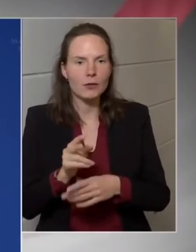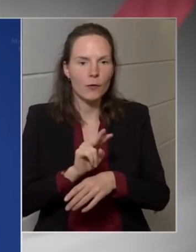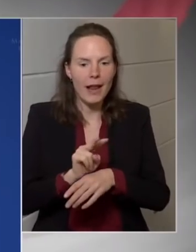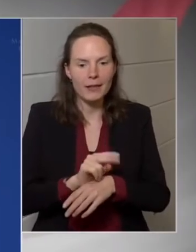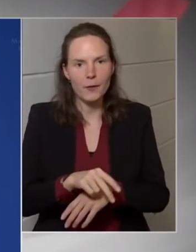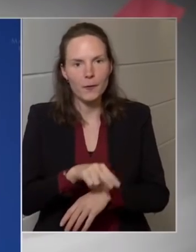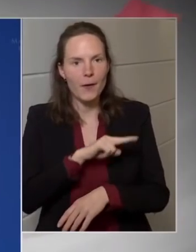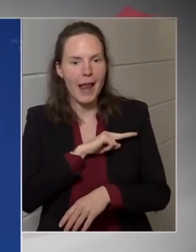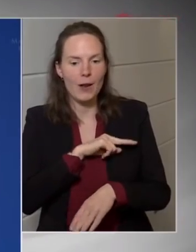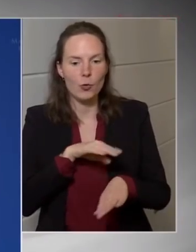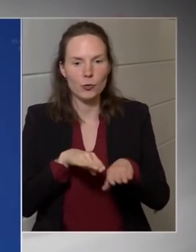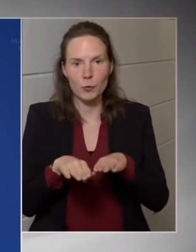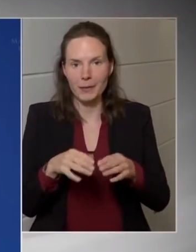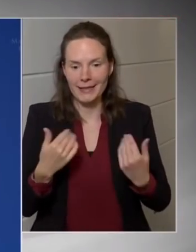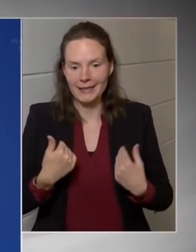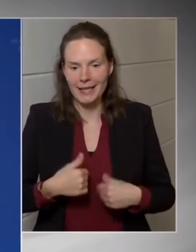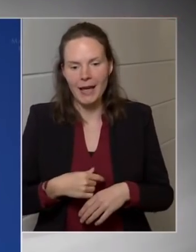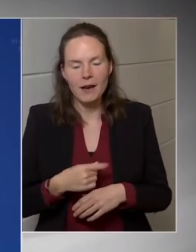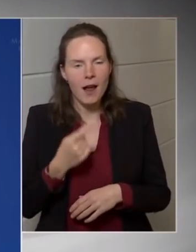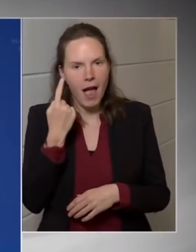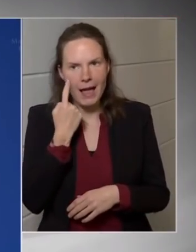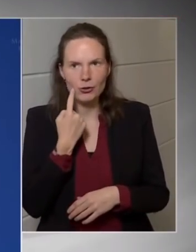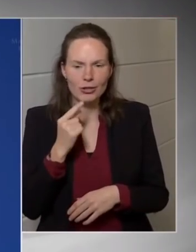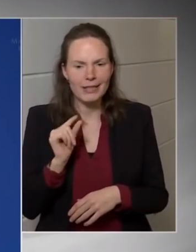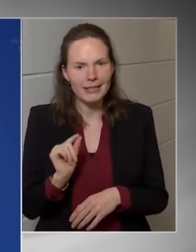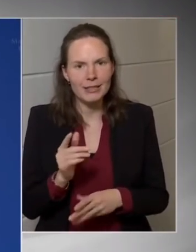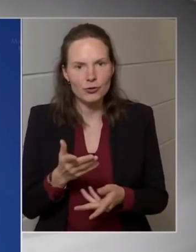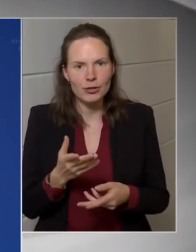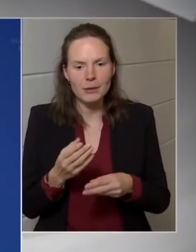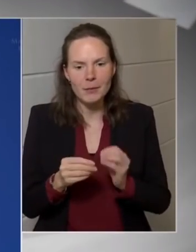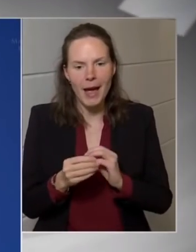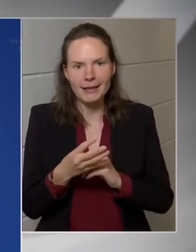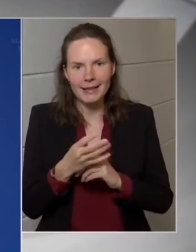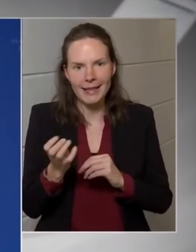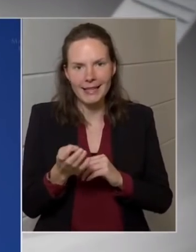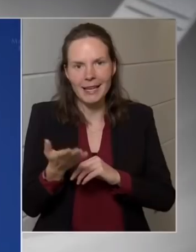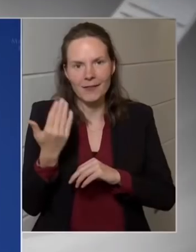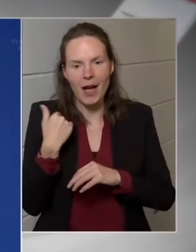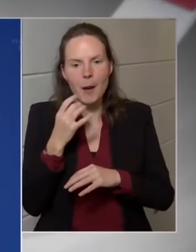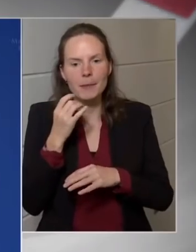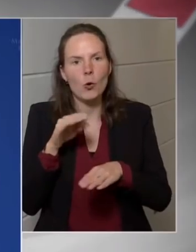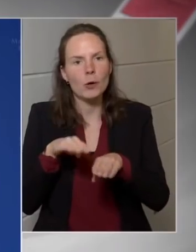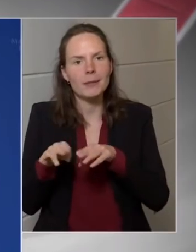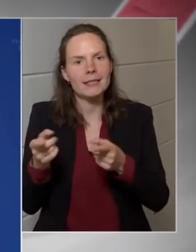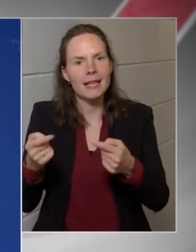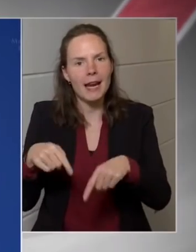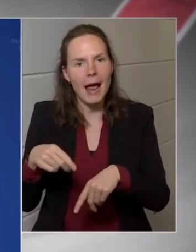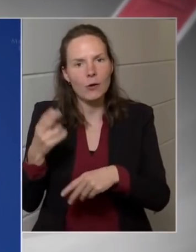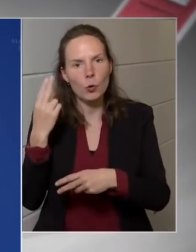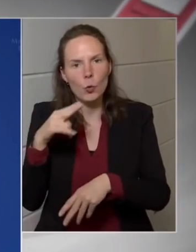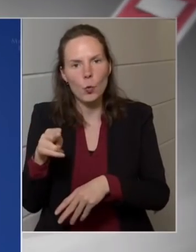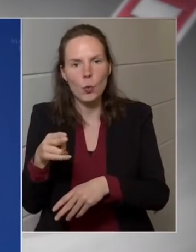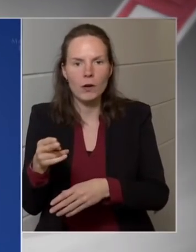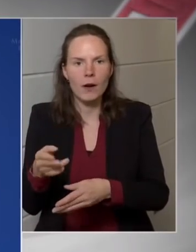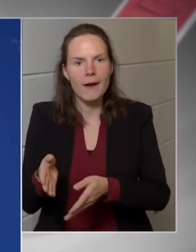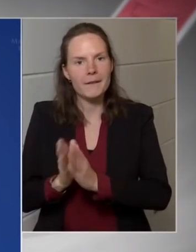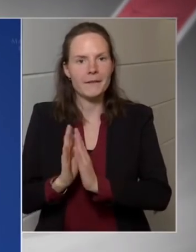felelős minisztert, amire az esély viszonylag kicsi, mert amikor ezelőtt négy évvel a miniszterelnök úr felkért arra,